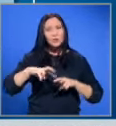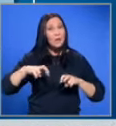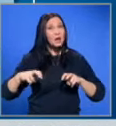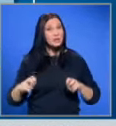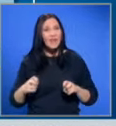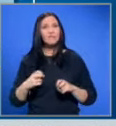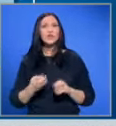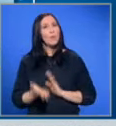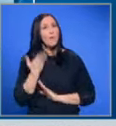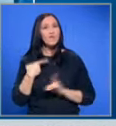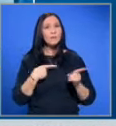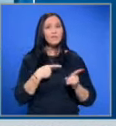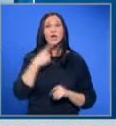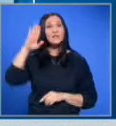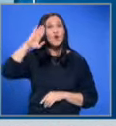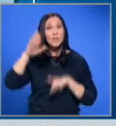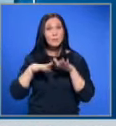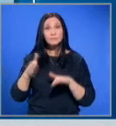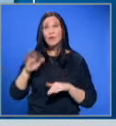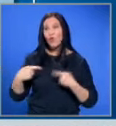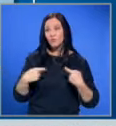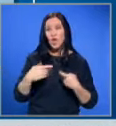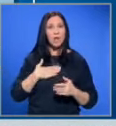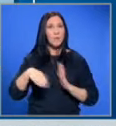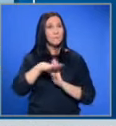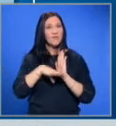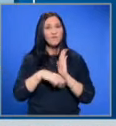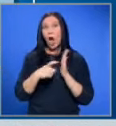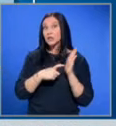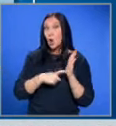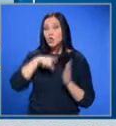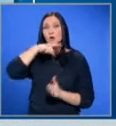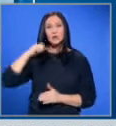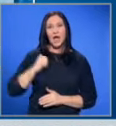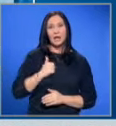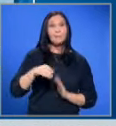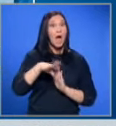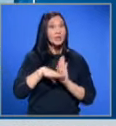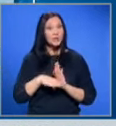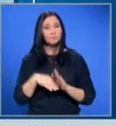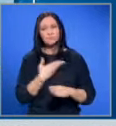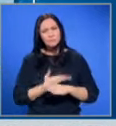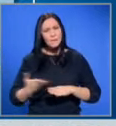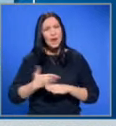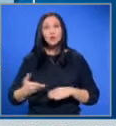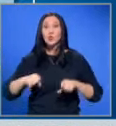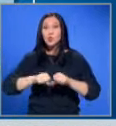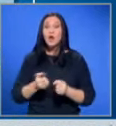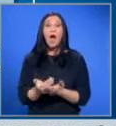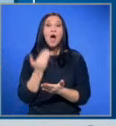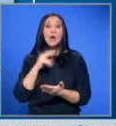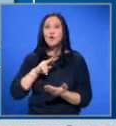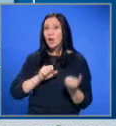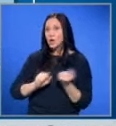повдигнем обвинения за военни престъпления. Дори войната има своите правила и закони. Руският криминален режим системно ги нарушава. Рано или